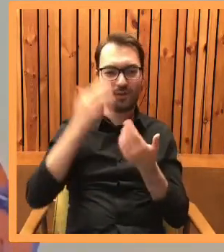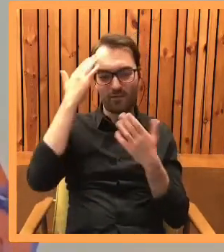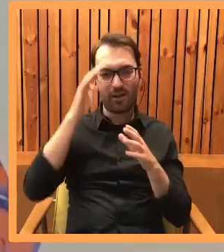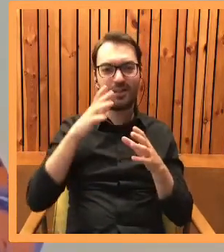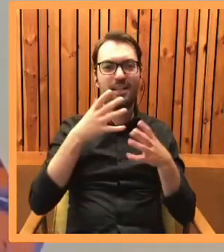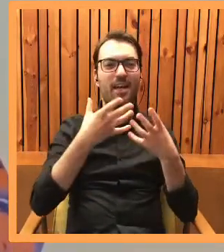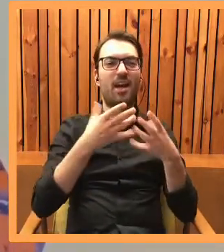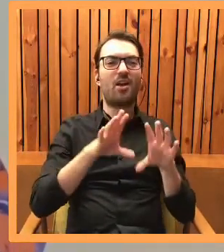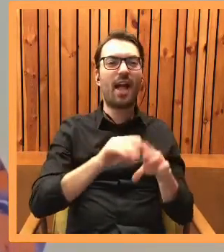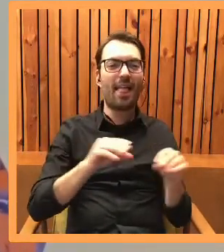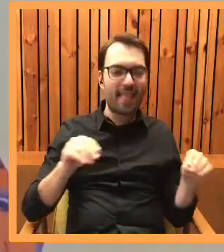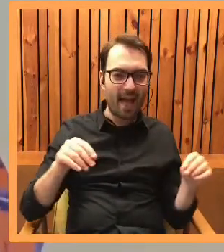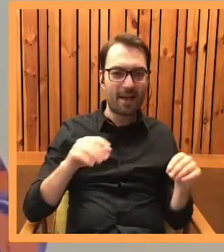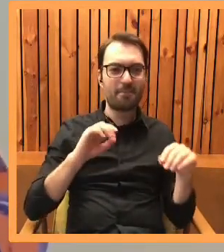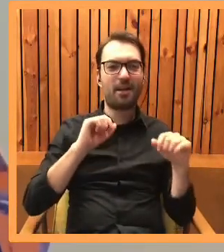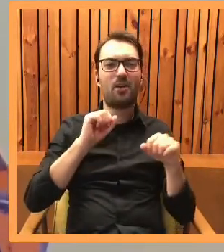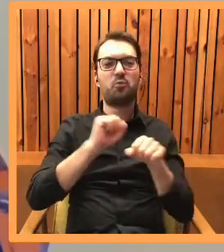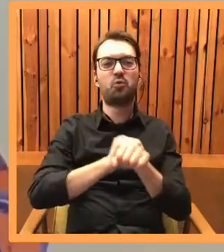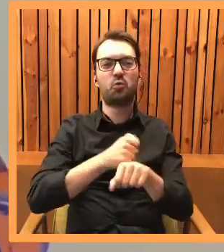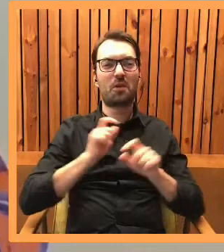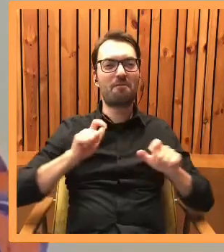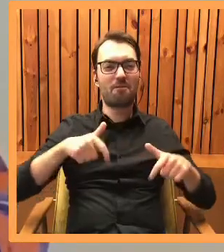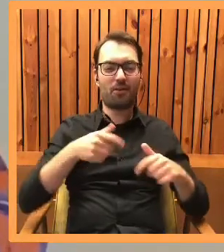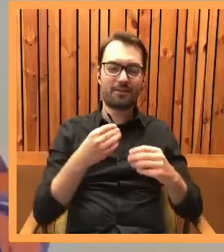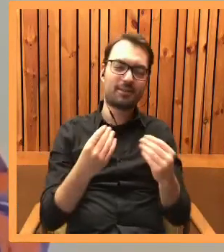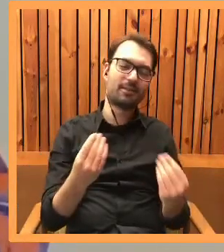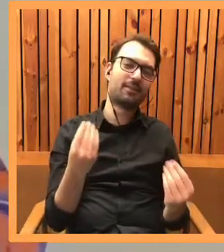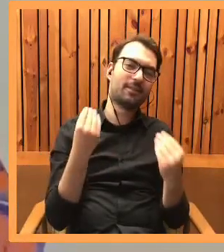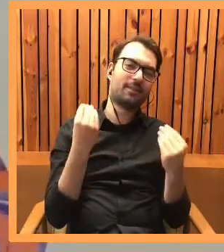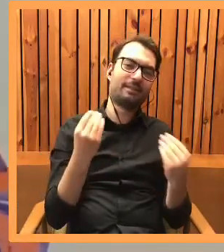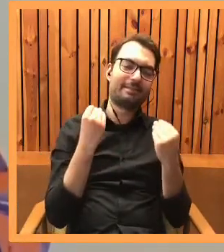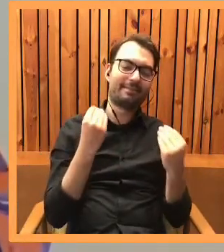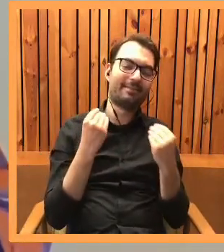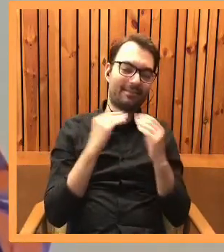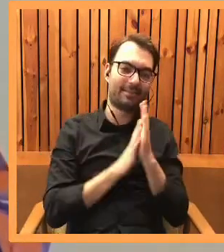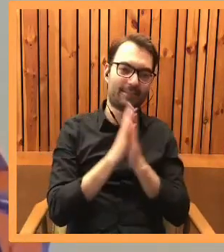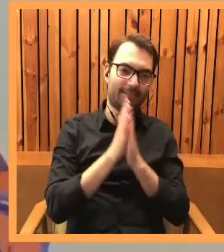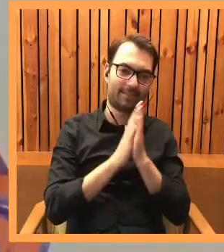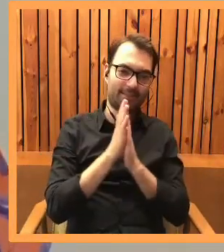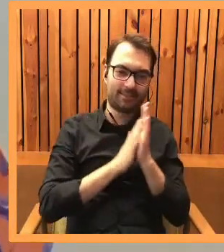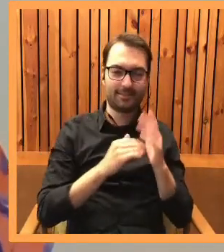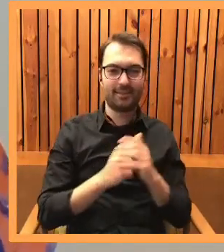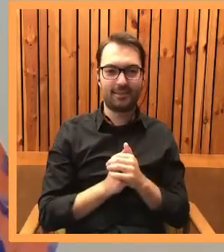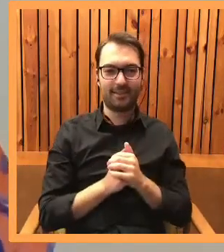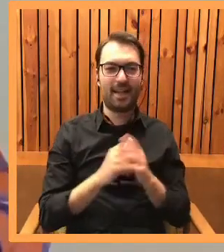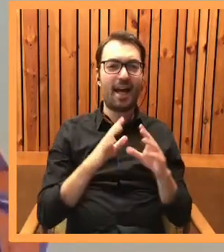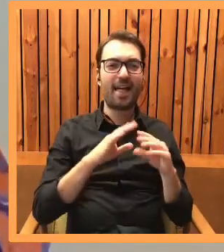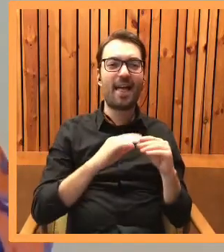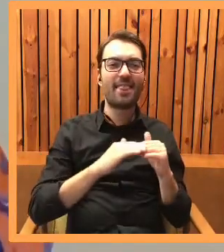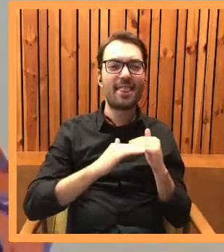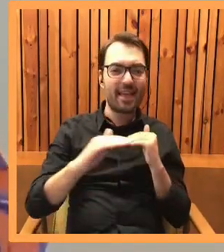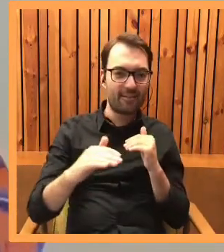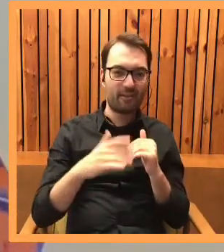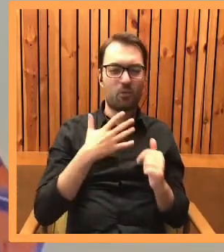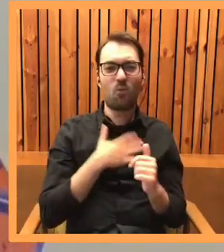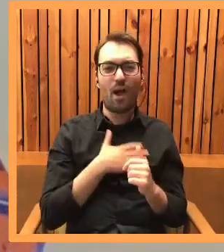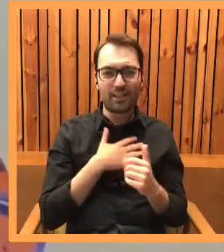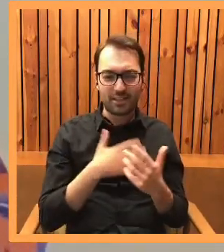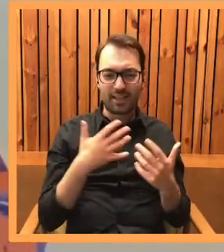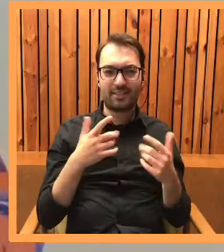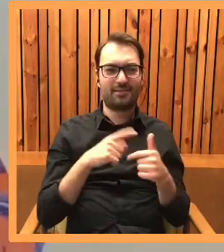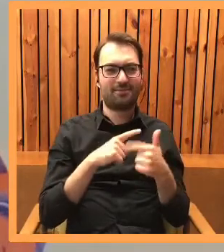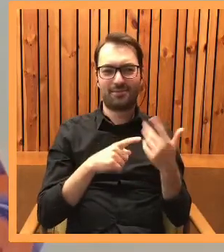tapicerowane to idealny sposób, żeby naostrzyć sobie pazurki. Dywany, dywanik łazienkowy,